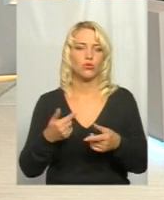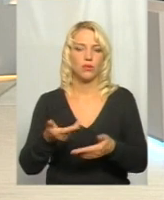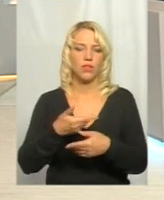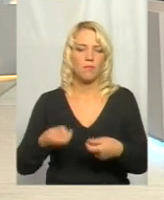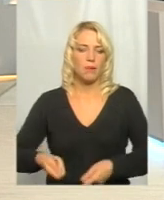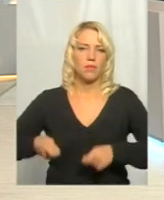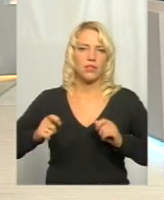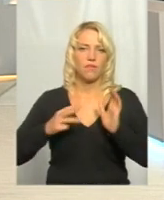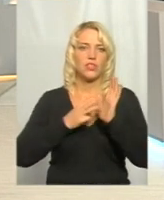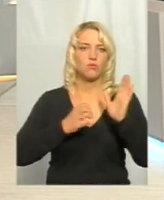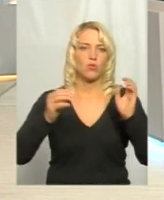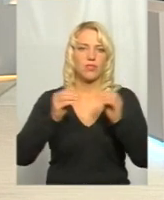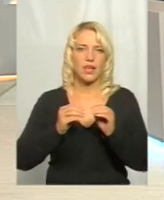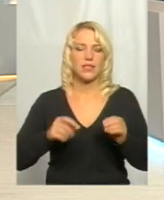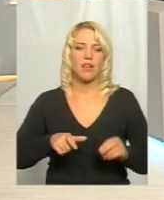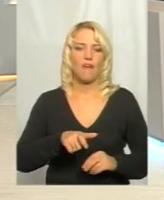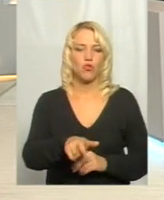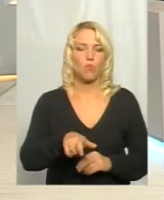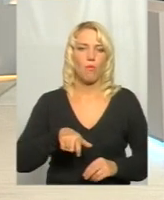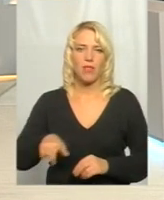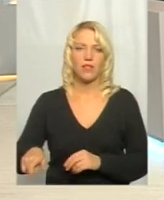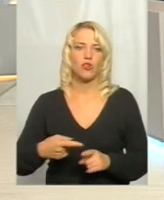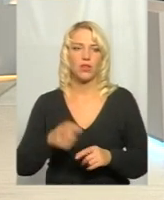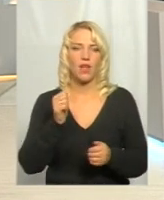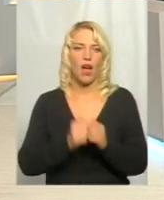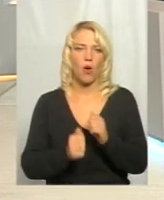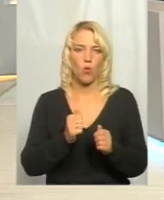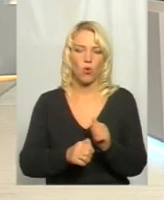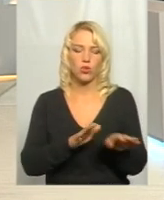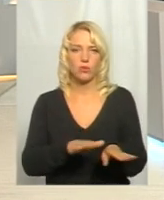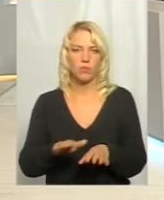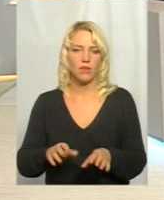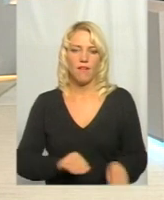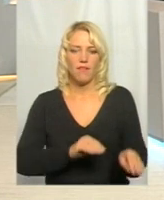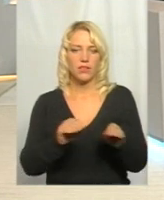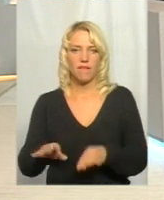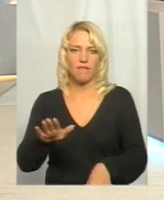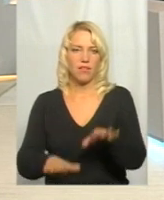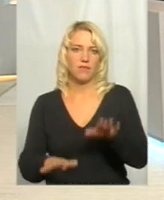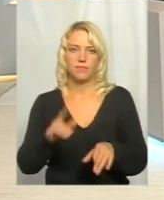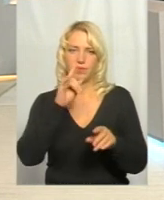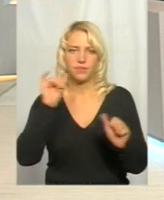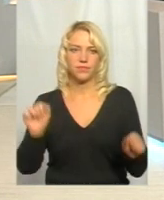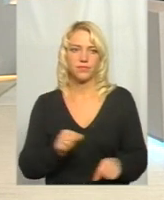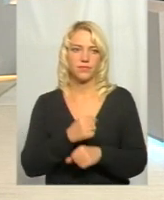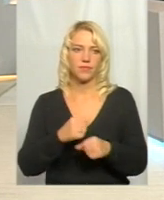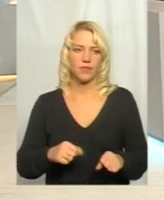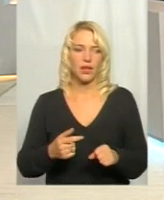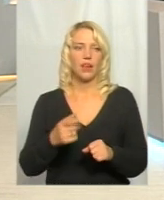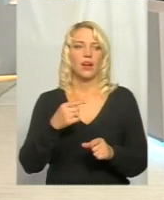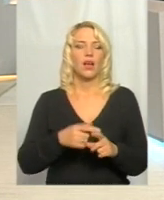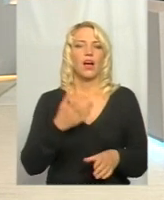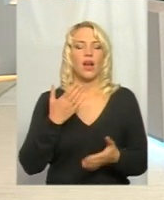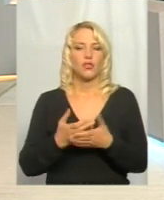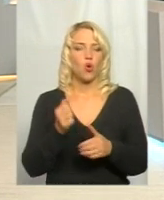810 автомобільних доріг. І на кожній влаштувати площадку, це дуже складно. якщо не